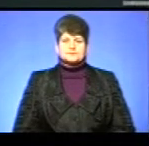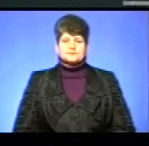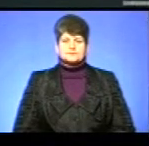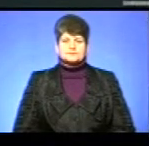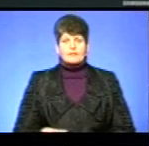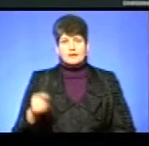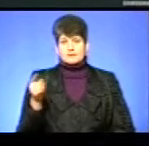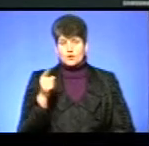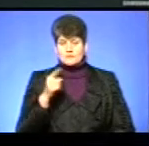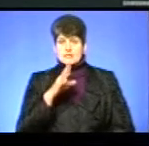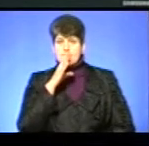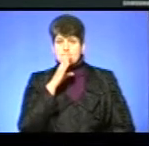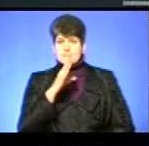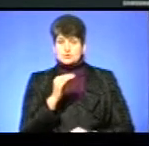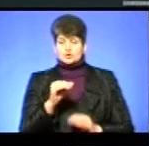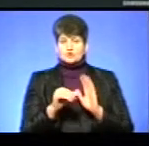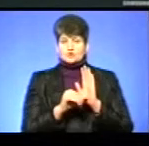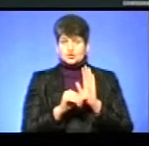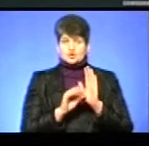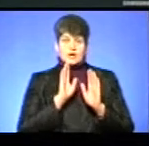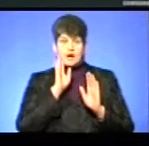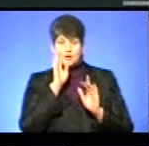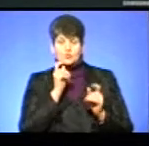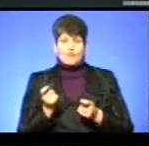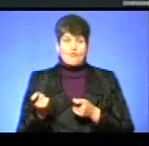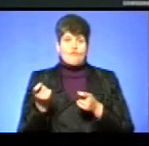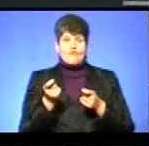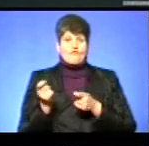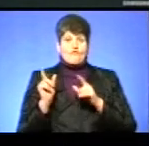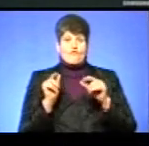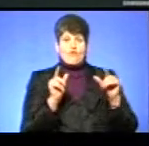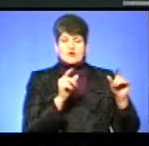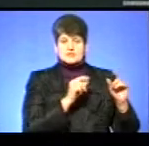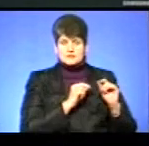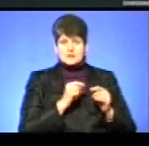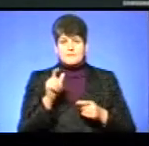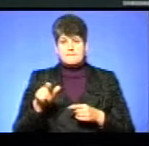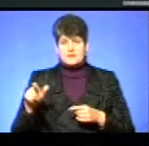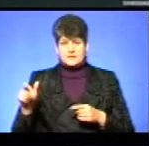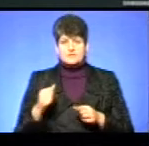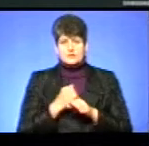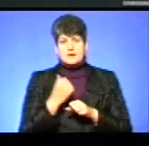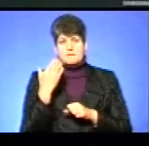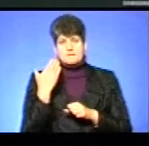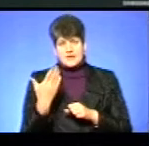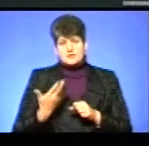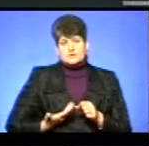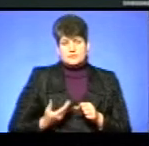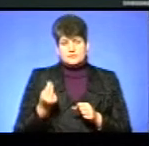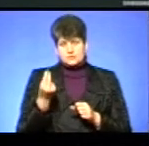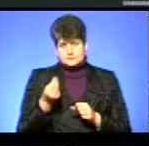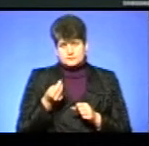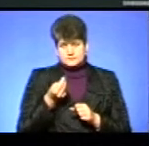Тернопільські маршрутки з 6-ї ранку возять пасажирів. Вони працюють за тарифами 5 гривень готівкою, 4 при електронному